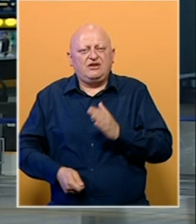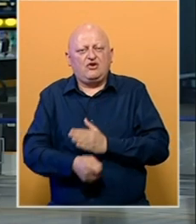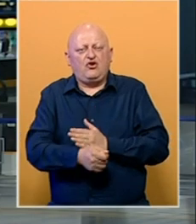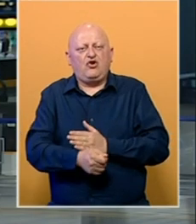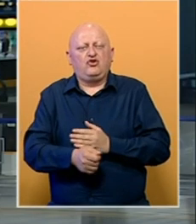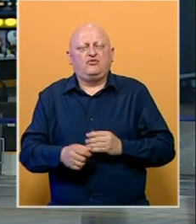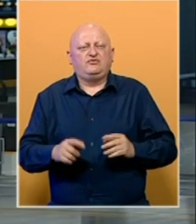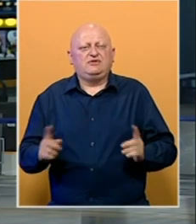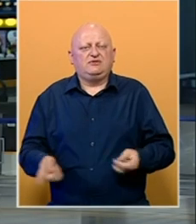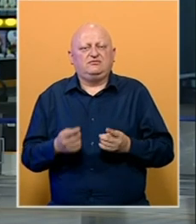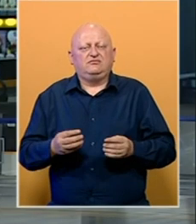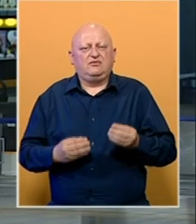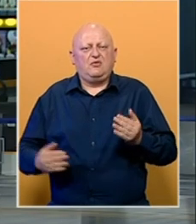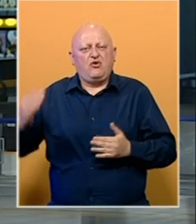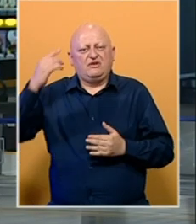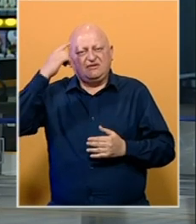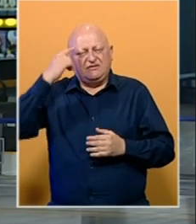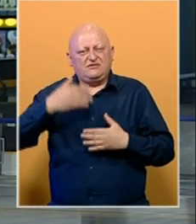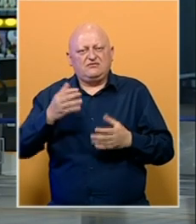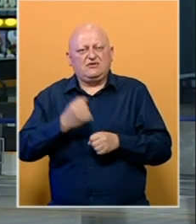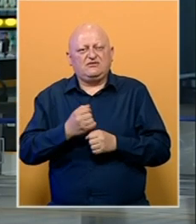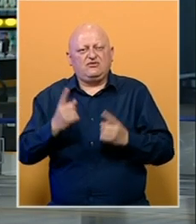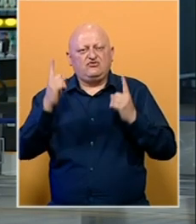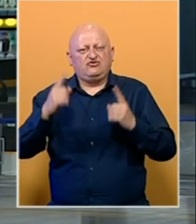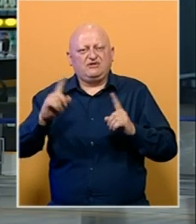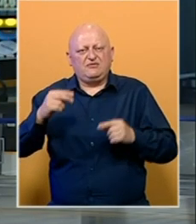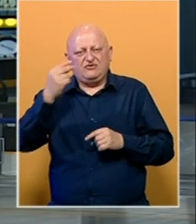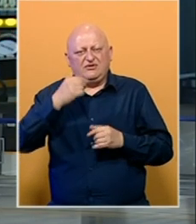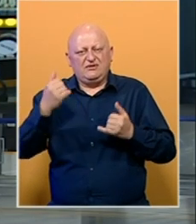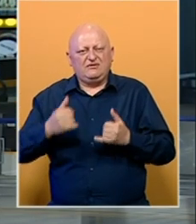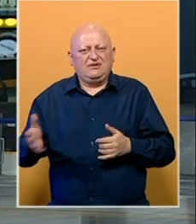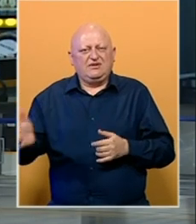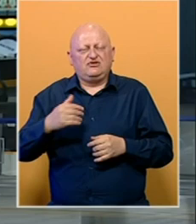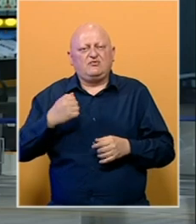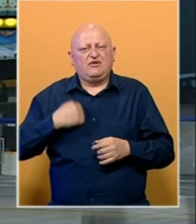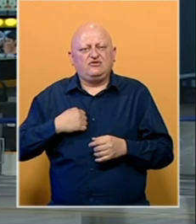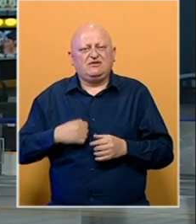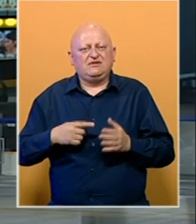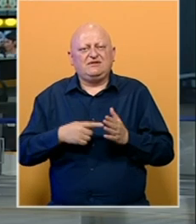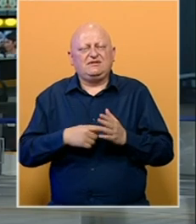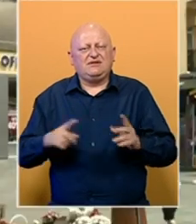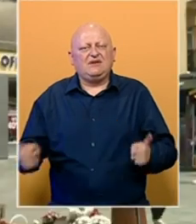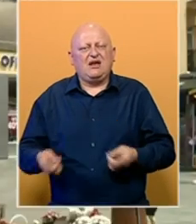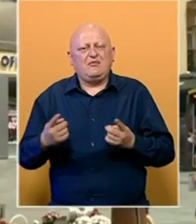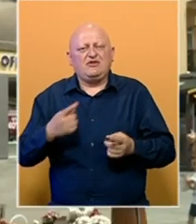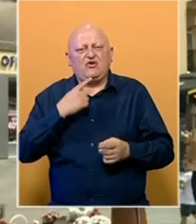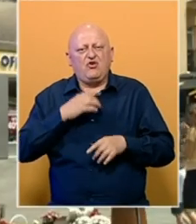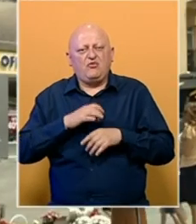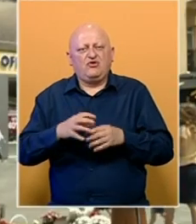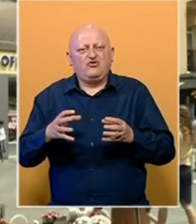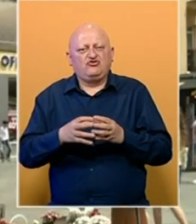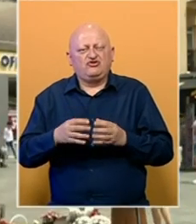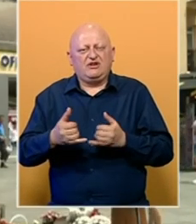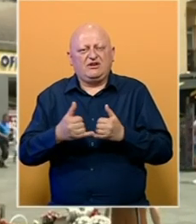Antikorupcijska kampanja i podizanje svijesti i javnosti o radu tužilaštava u Republici Srpskoj pokrenuta je danas u Banja Luci. Cilj kampanje koju provodi